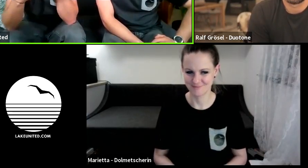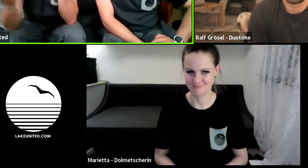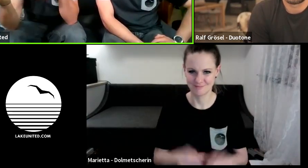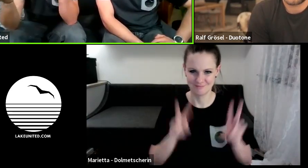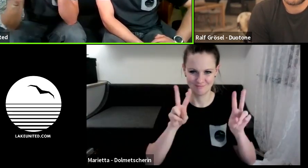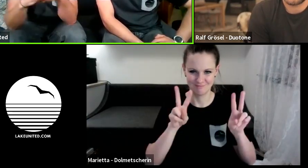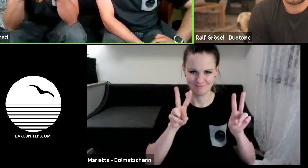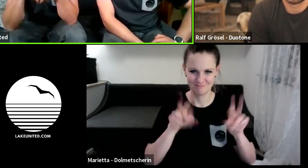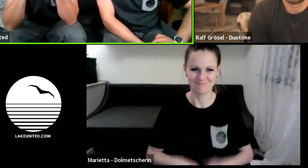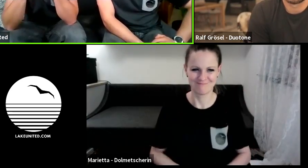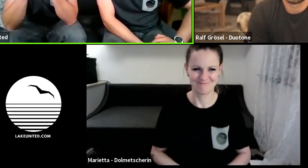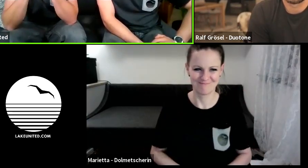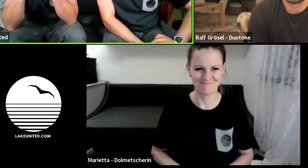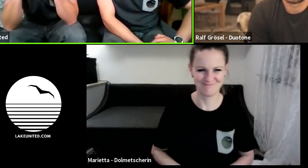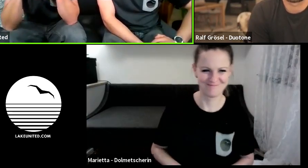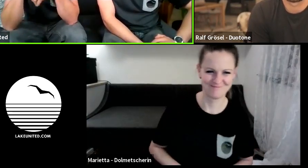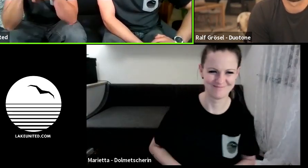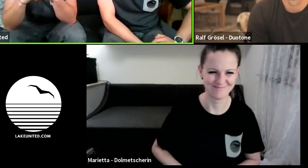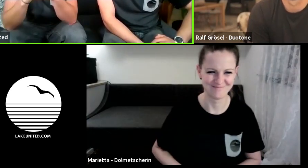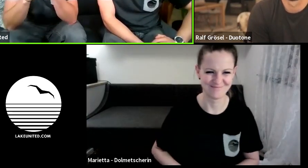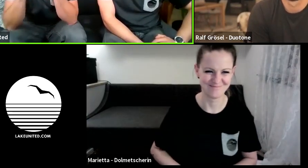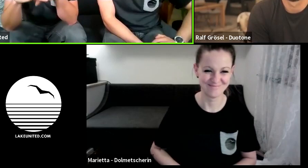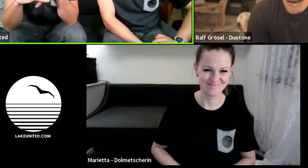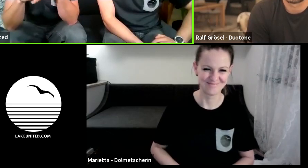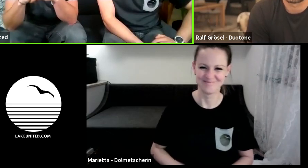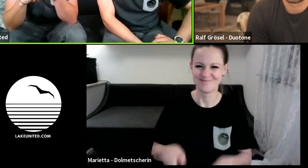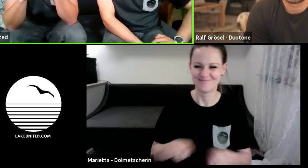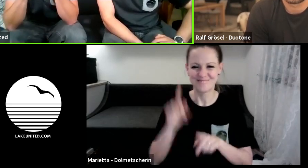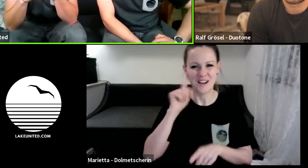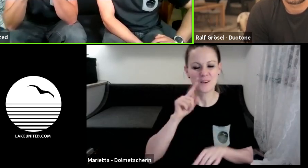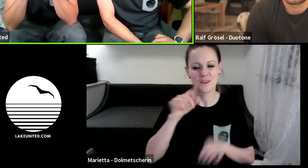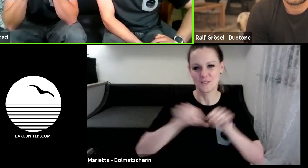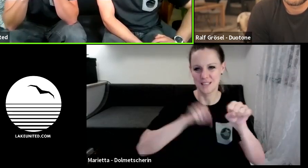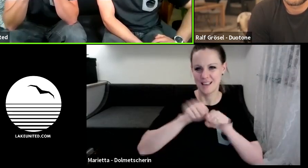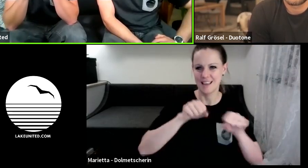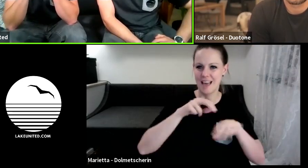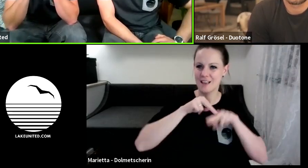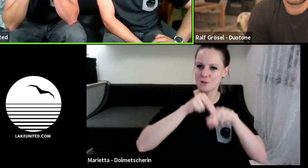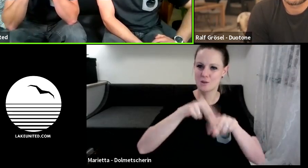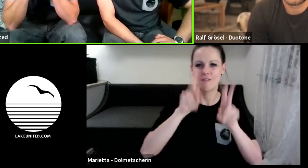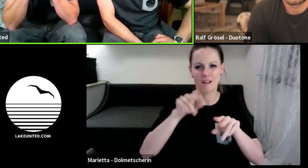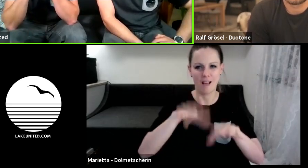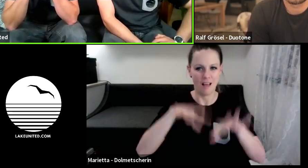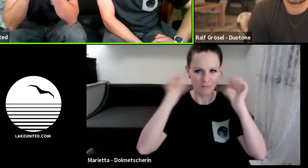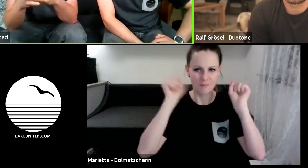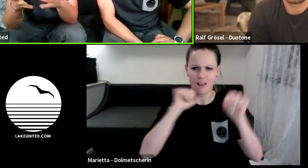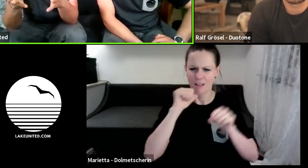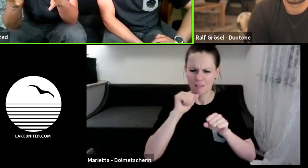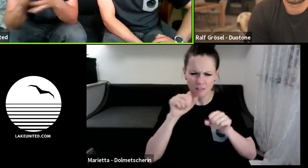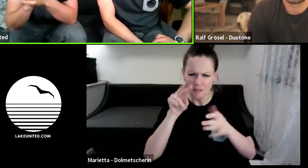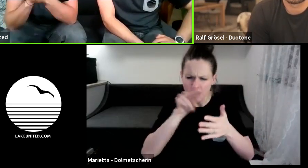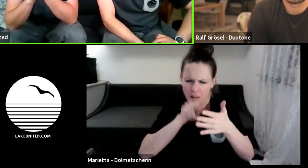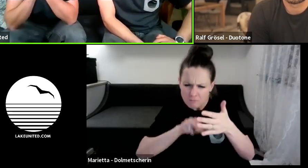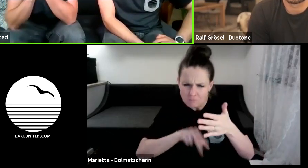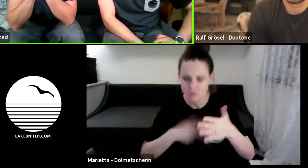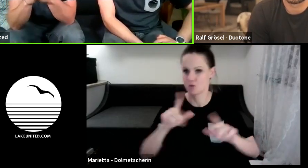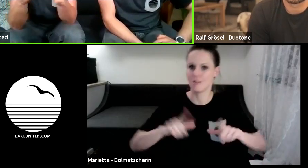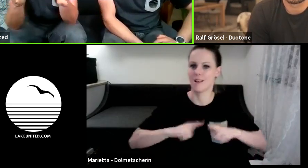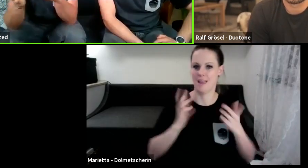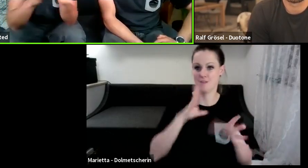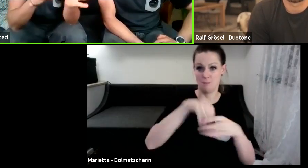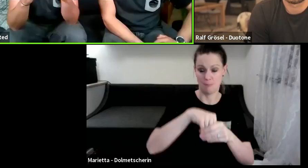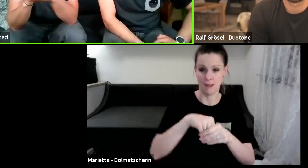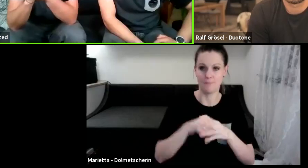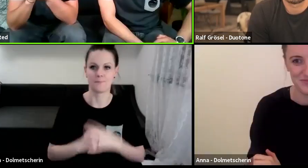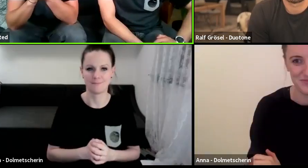damit auch die gehörlosen Kitesurfer und Kitesurferinnen alles mitbekommen und nicht alles nachschauen müssen und live dabei sein können. Vielen Dank,